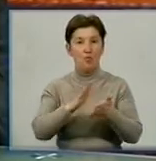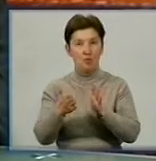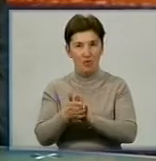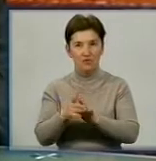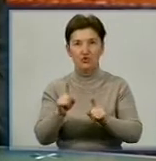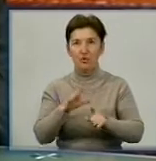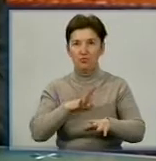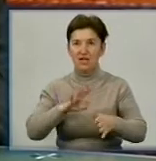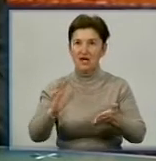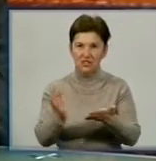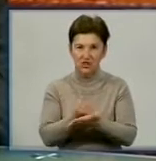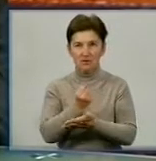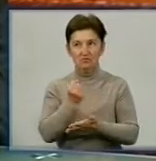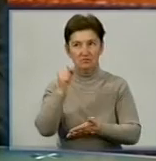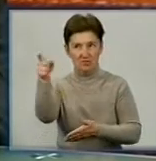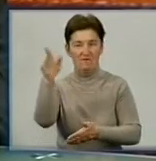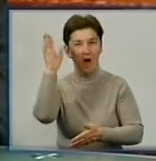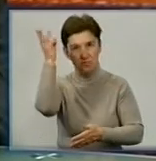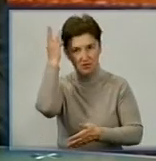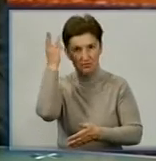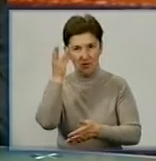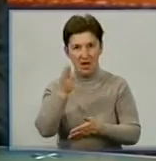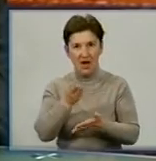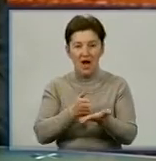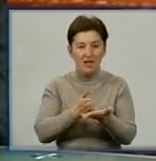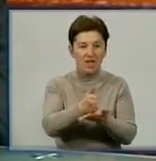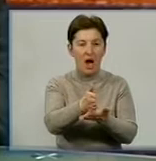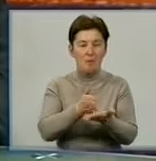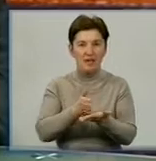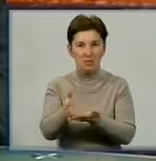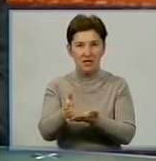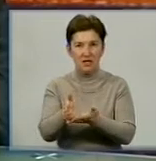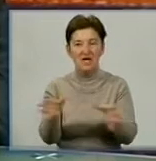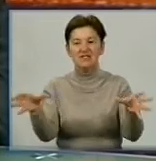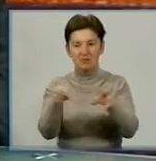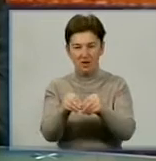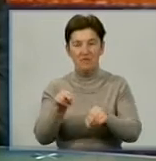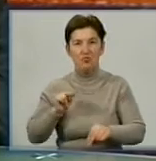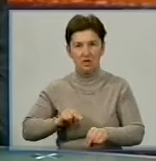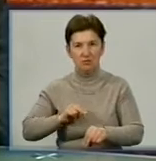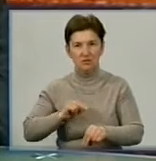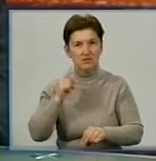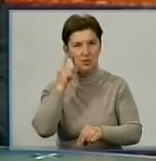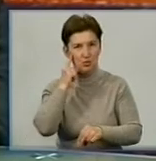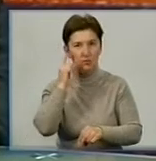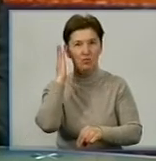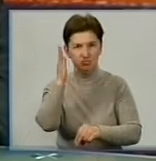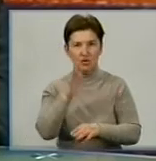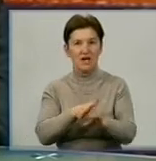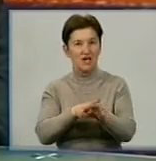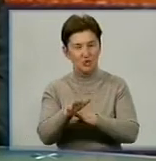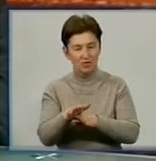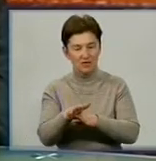посольстві, напрямки співробітництва, які ми проговорили, я думаю, що вони нами будуть реалізовані, і ми